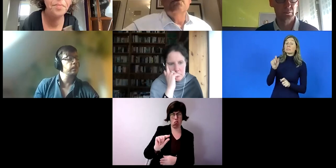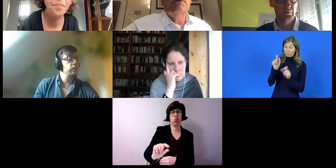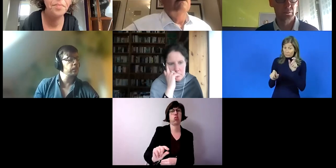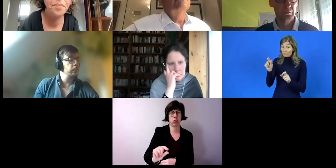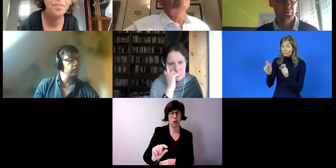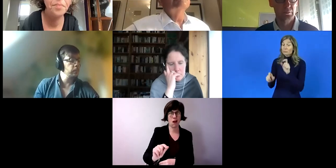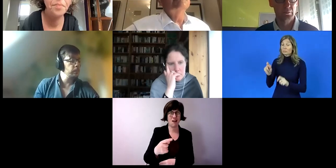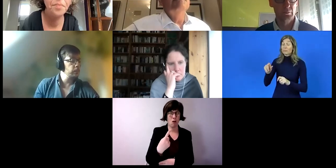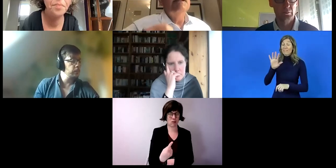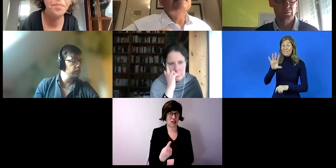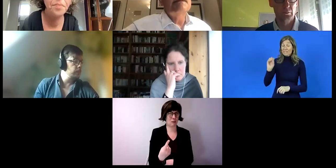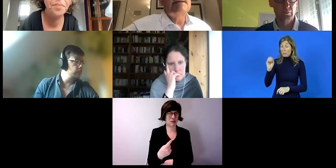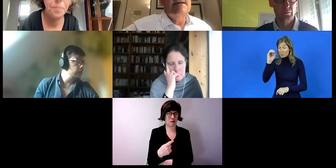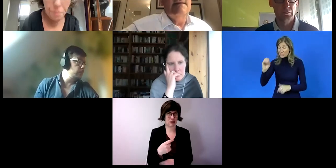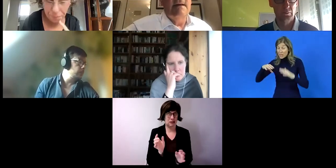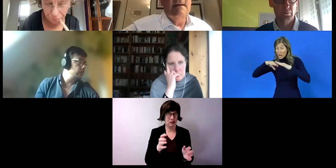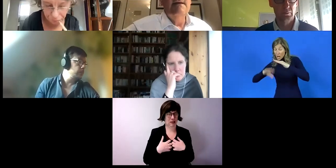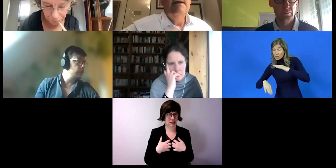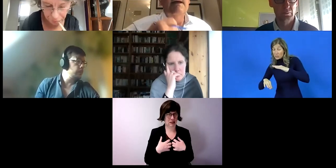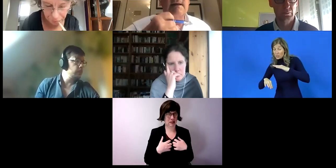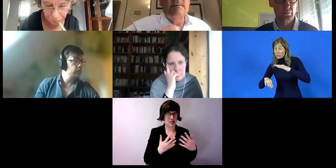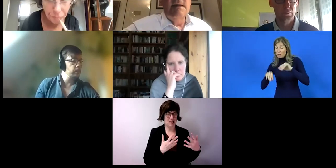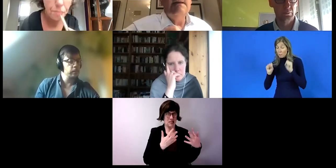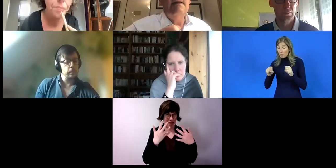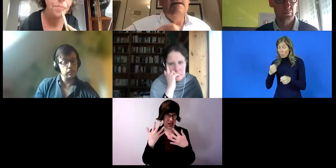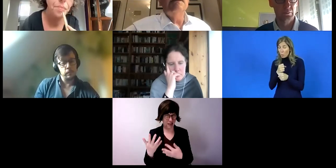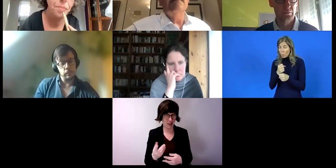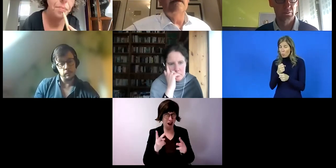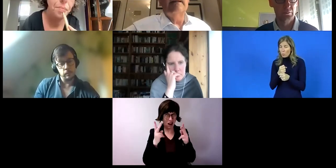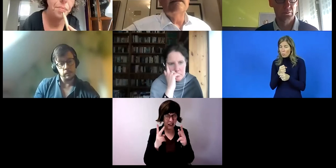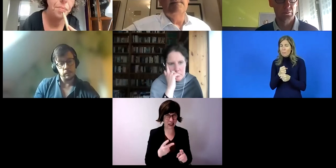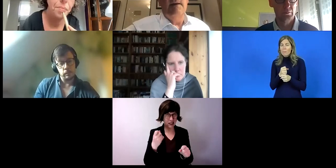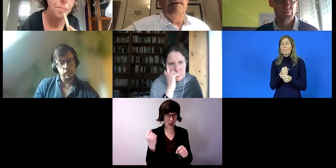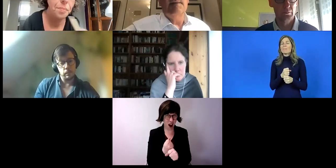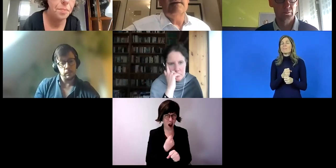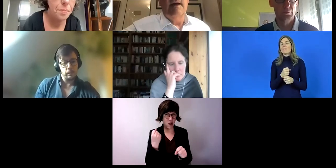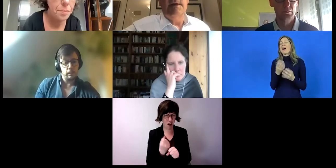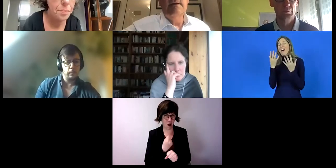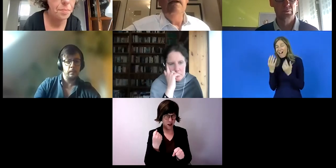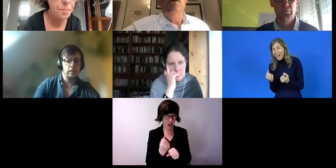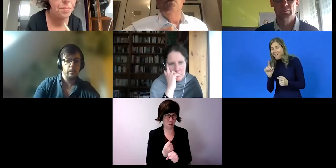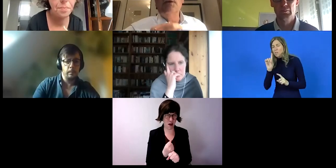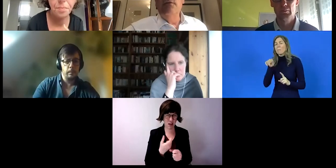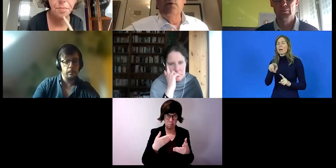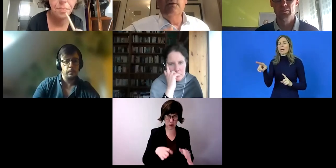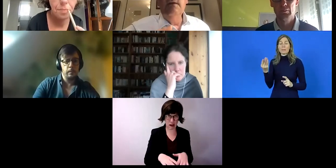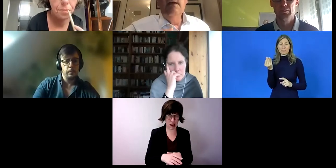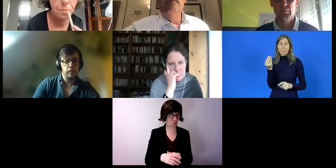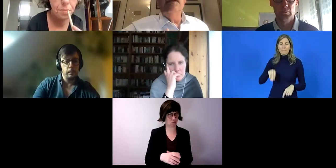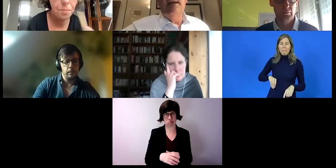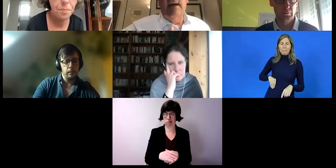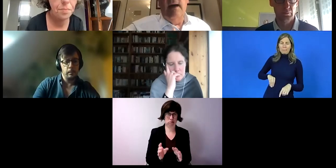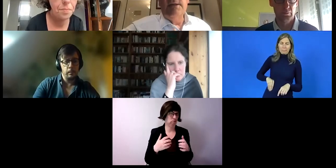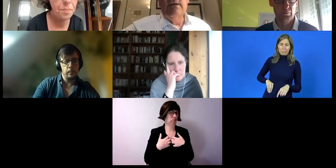zutrauen, dass sie mindestens zehn Jahre in einem richtigen Dienstverhältnis am Arbeitsmarkt arbeiten und sie würden,